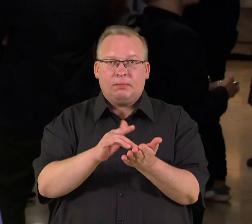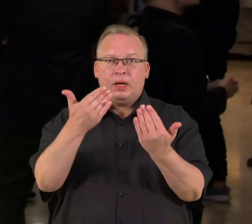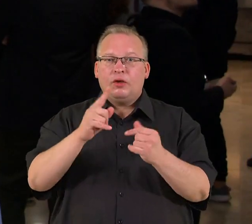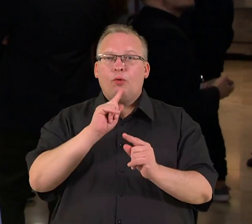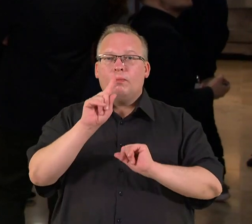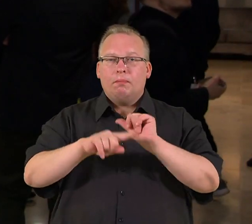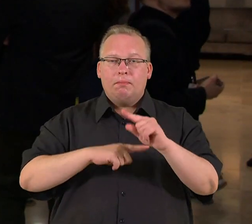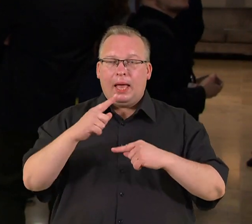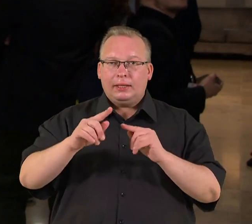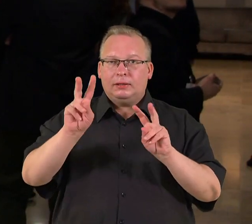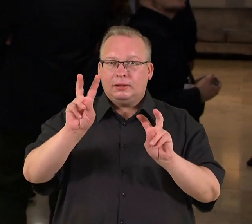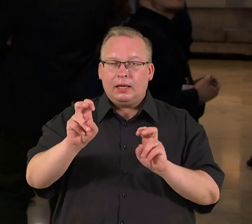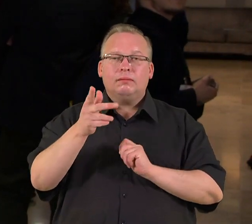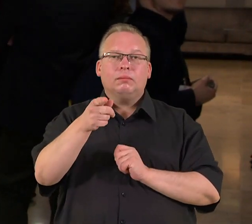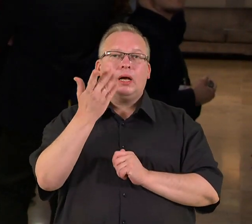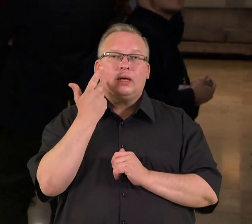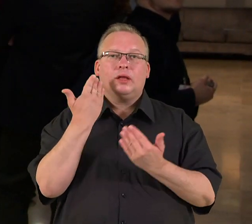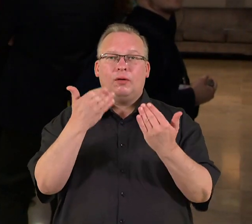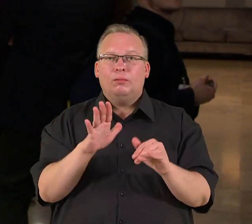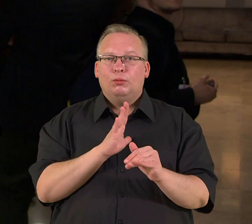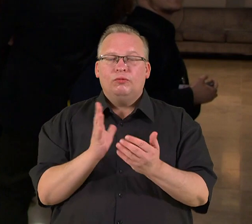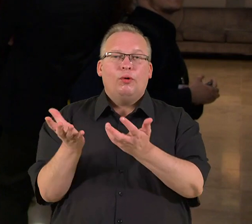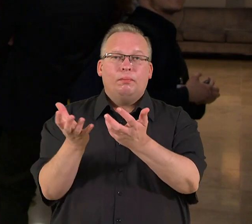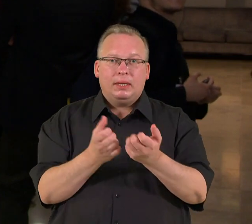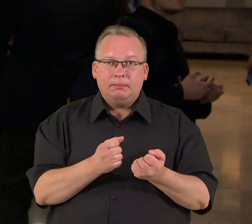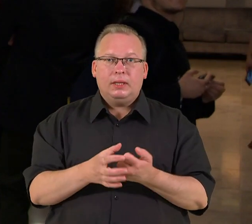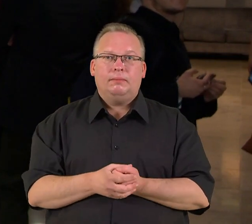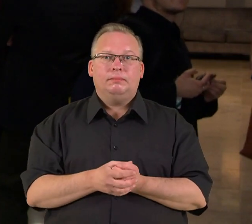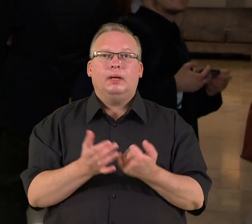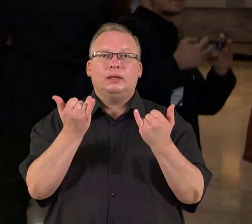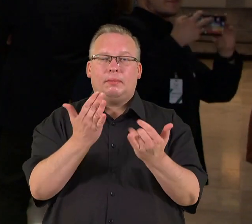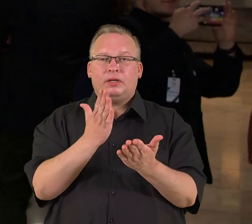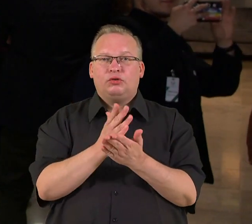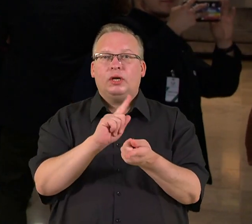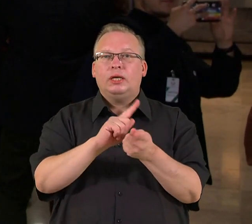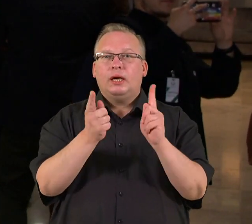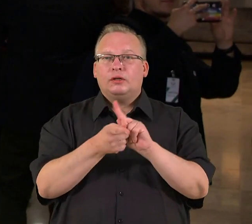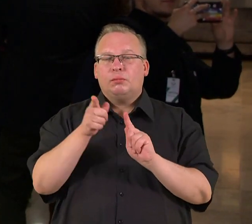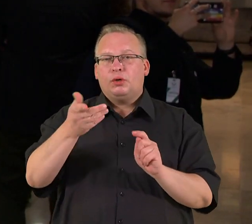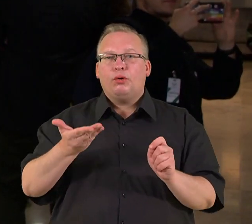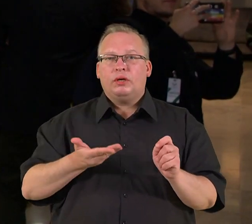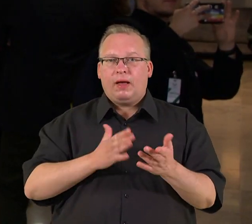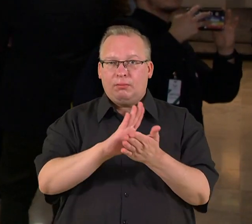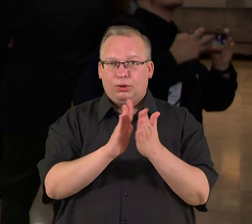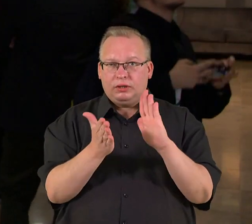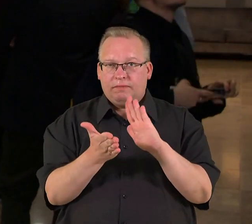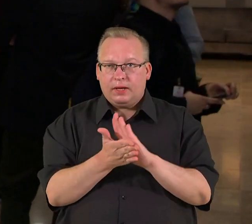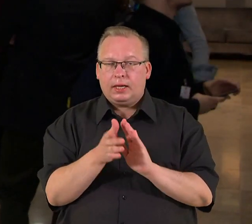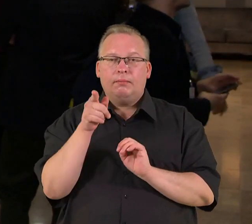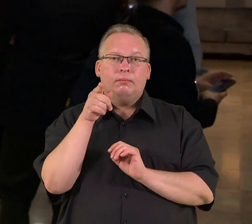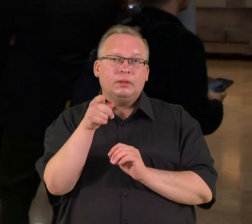metai didžiai daliai nuo to laiko, kai jie buvo apgyvendinti ir dabar jau yra keičiamas jų apgyvendinimo režimas. Tai yra